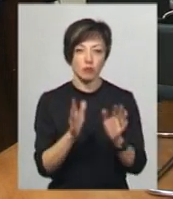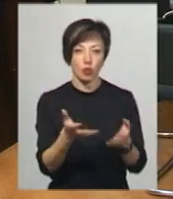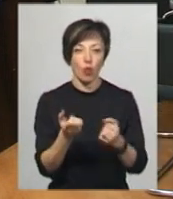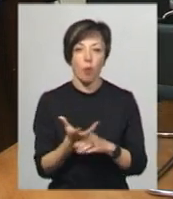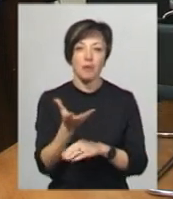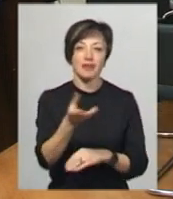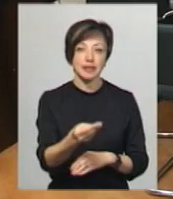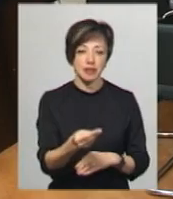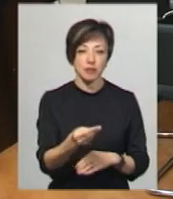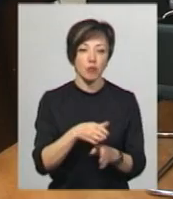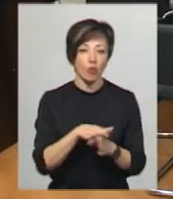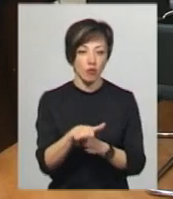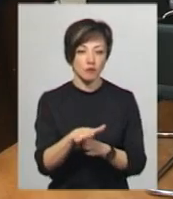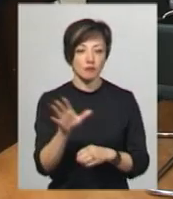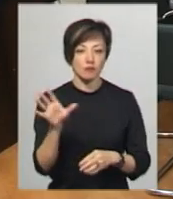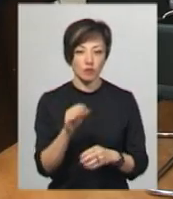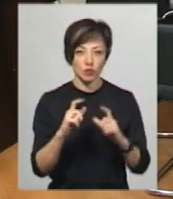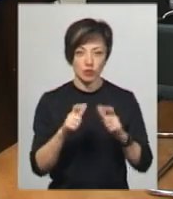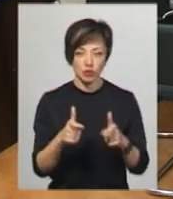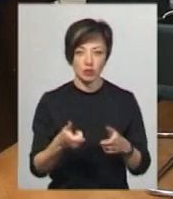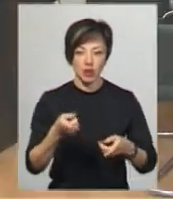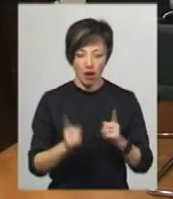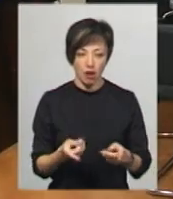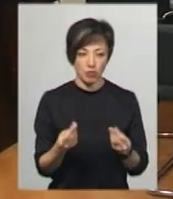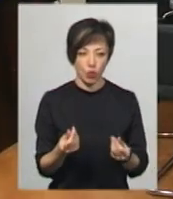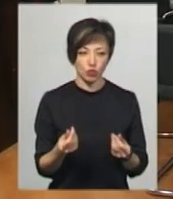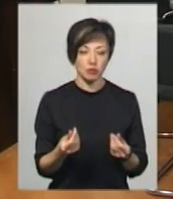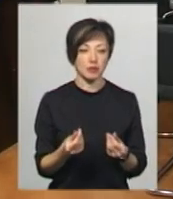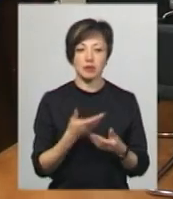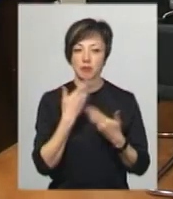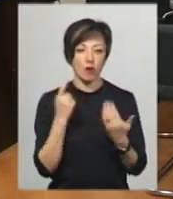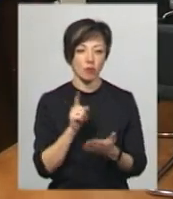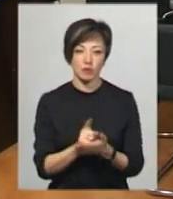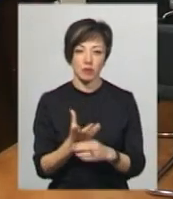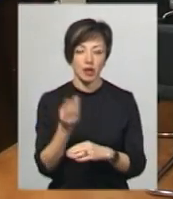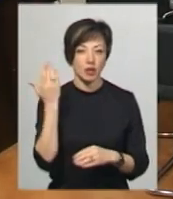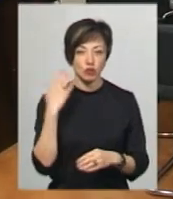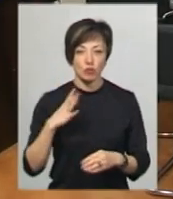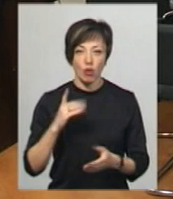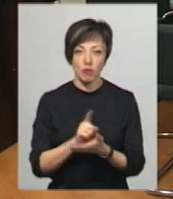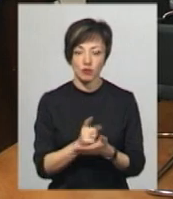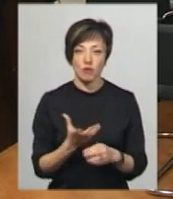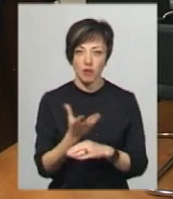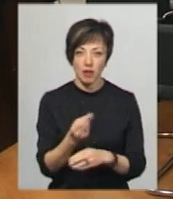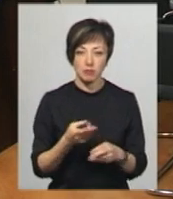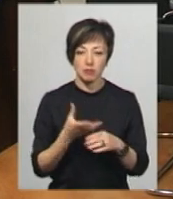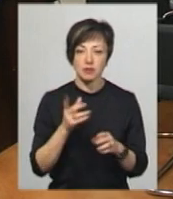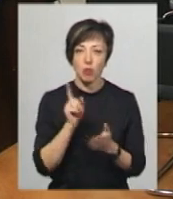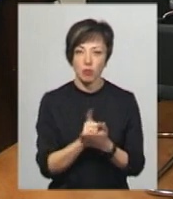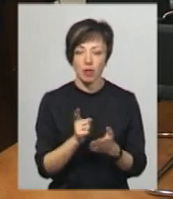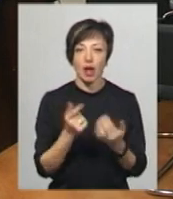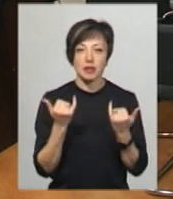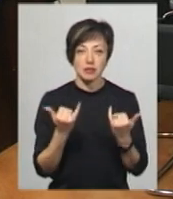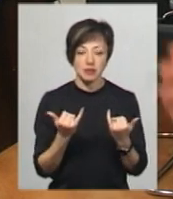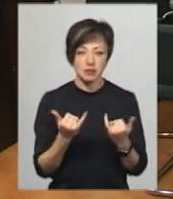оплатити повністю в свою платіжку живими коштами. Вже немає обов'язкової плати. Раніше була обов'язкова плата, він платив тільки свою обов'язкову